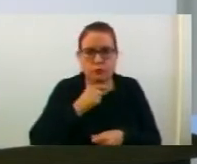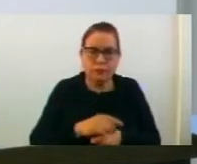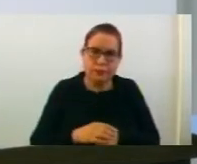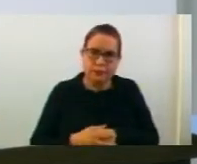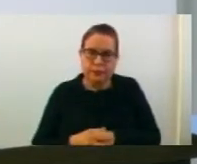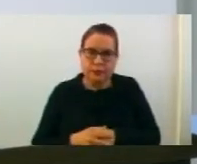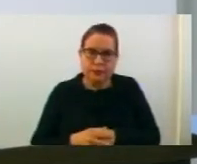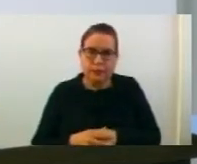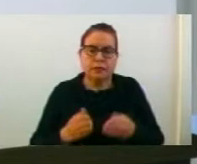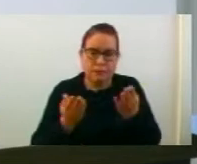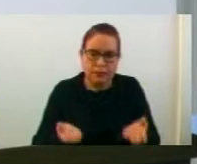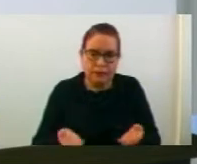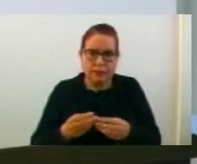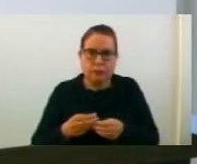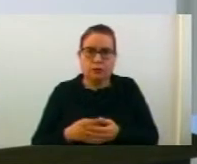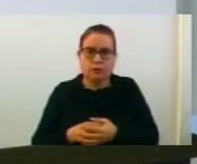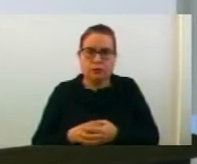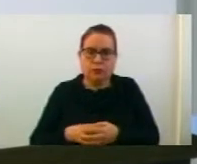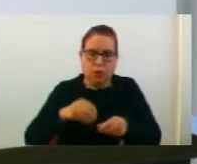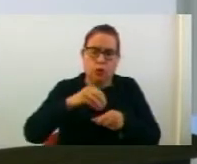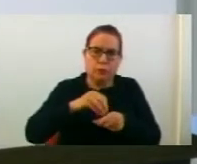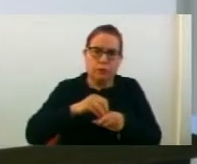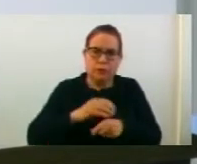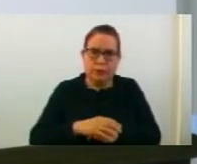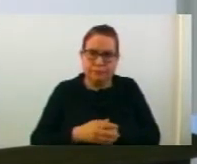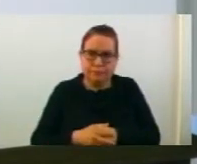година, се предлагаат следните дополнувања.